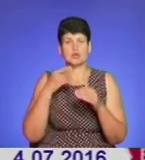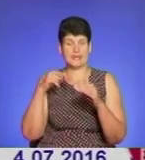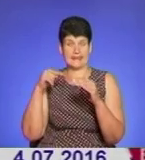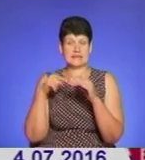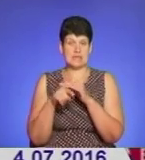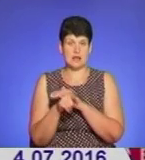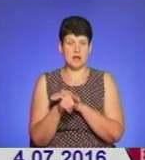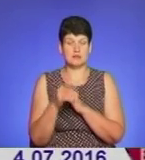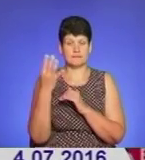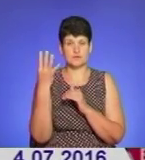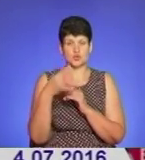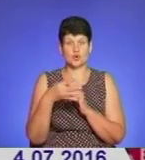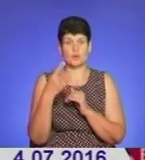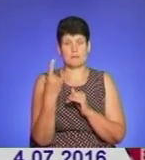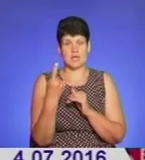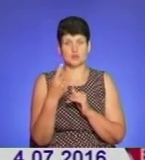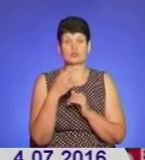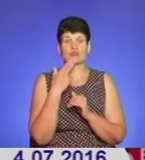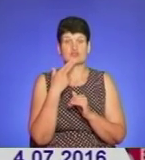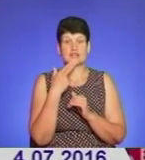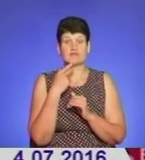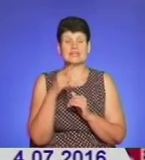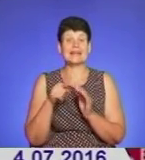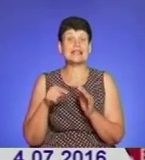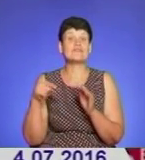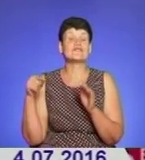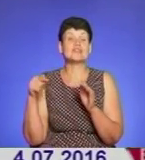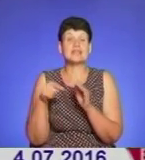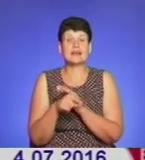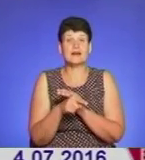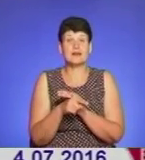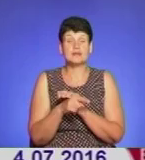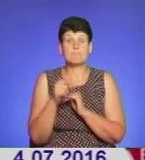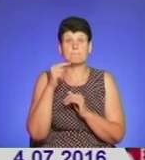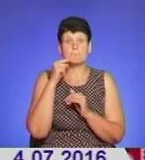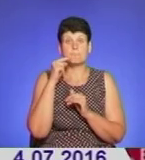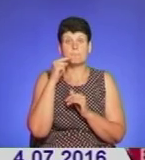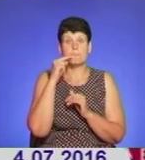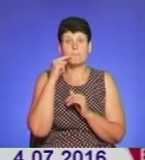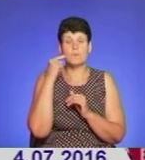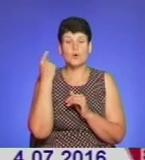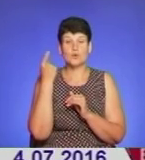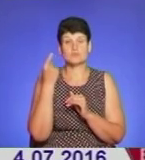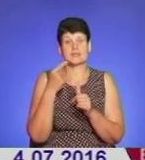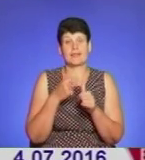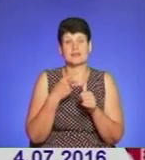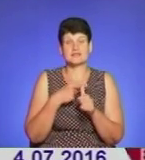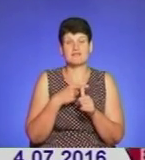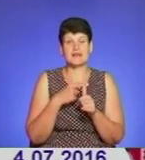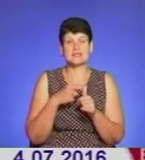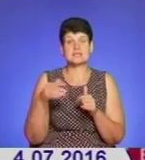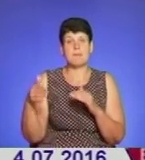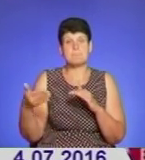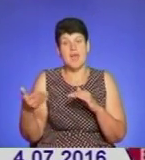в 41-му, в червні, вони так тікали, аж по-русски називається «п'ятки» сверкали. О, то вони,